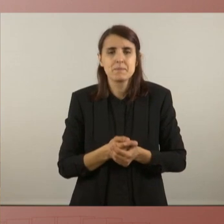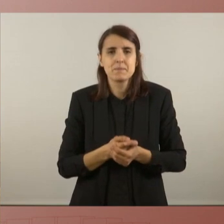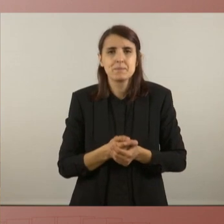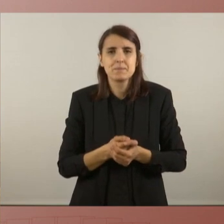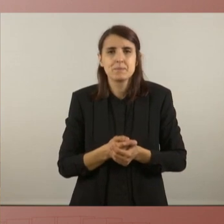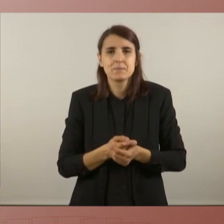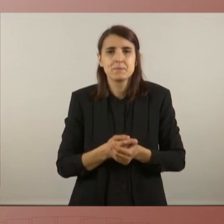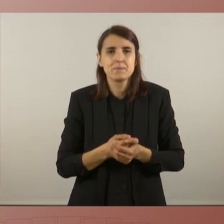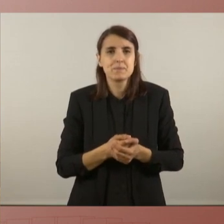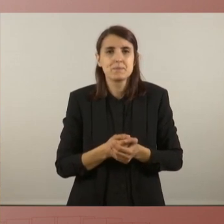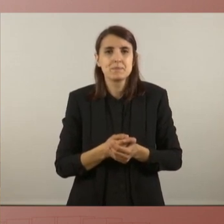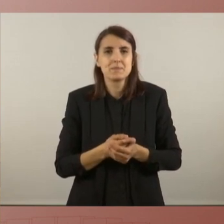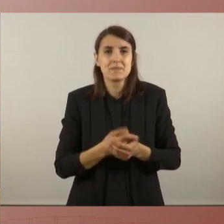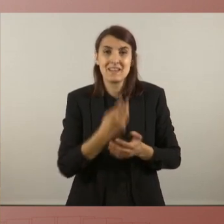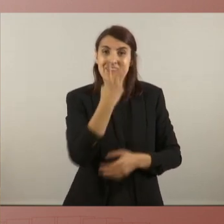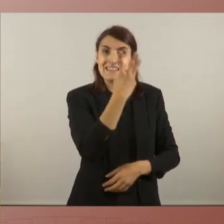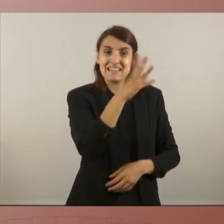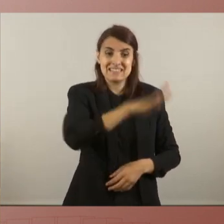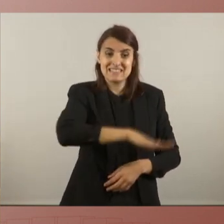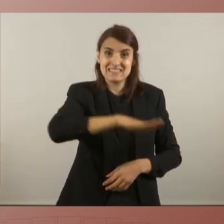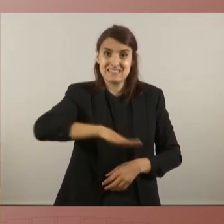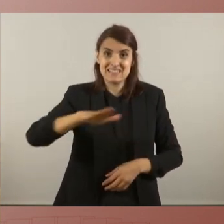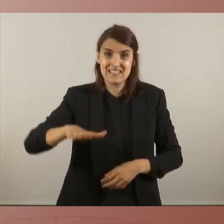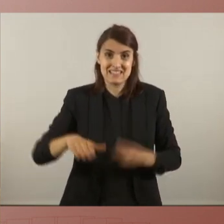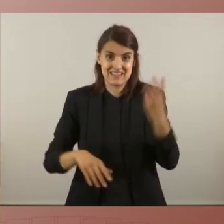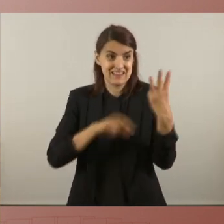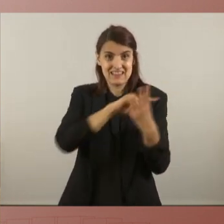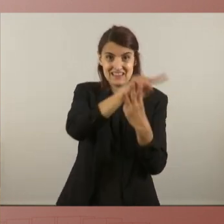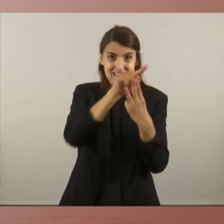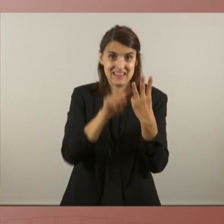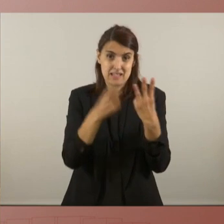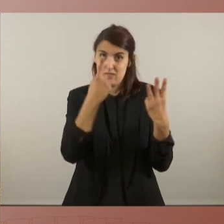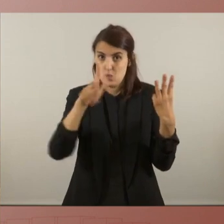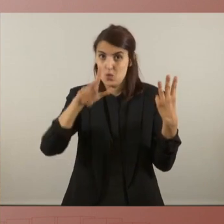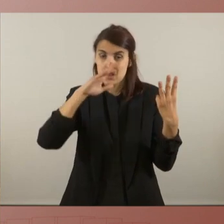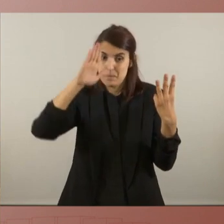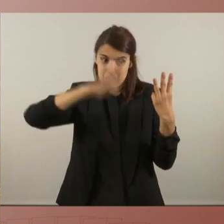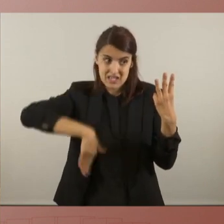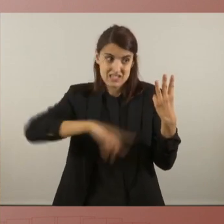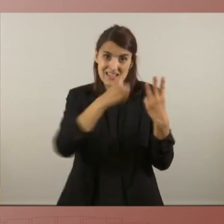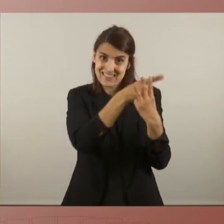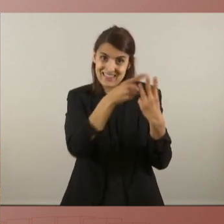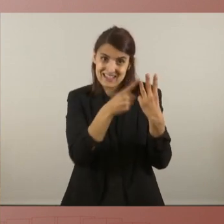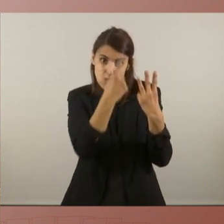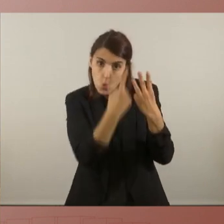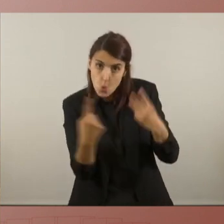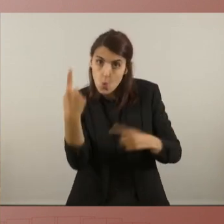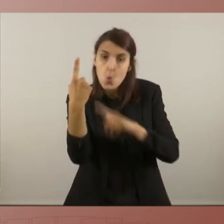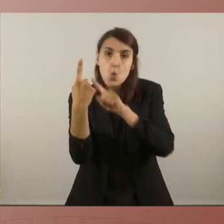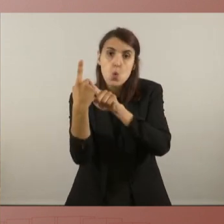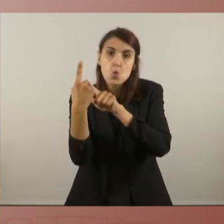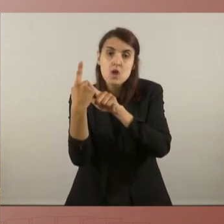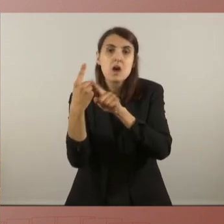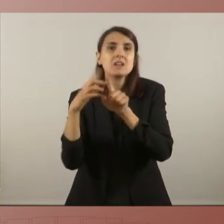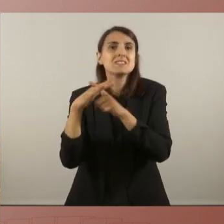una de cada tres criatures de cada tres menors de 18 anys una de cada tres es troba